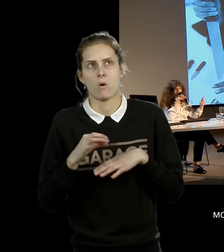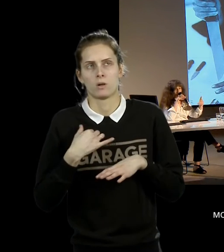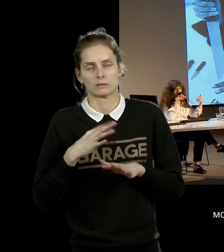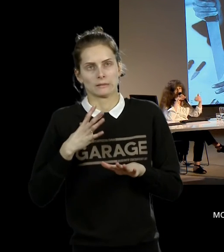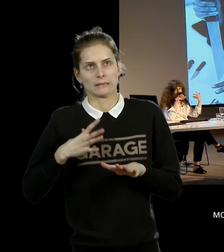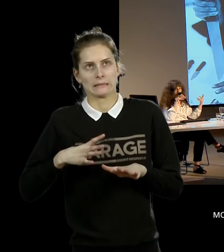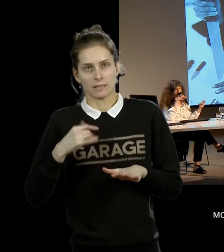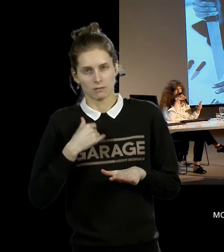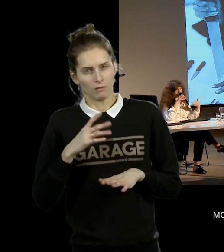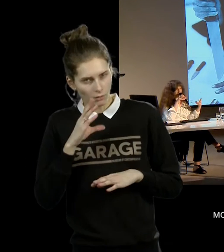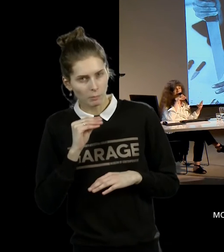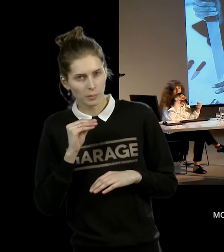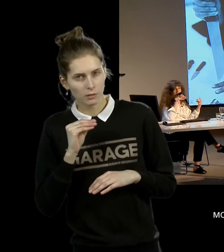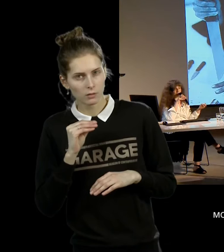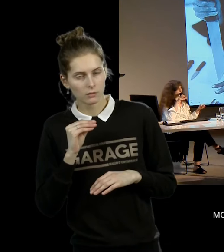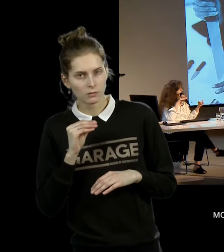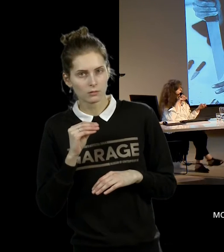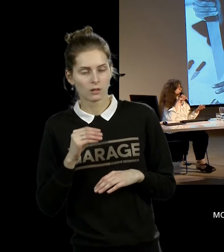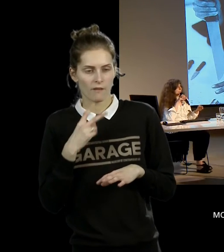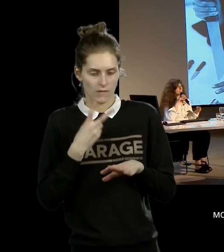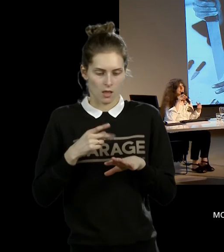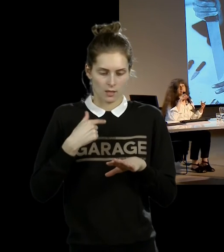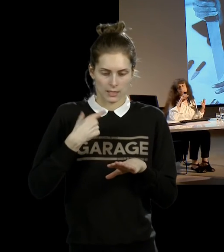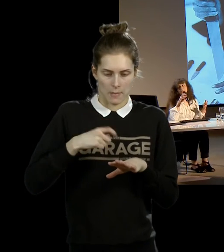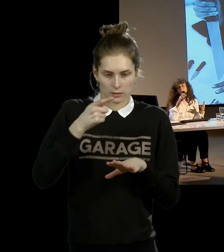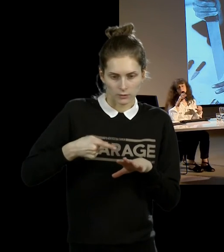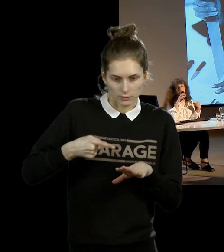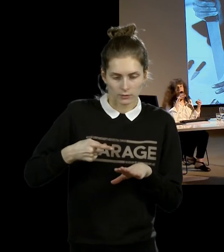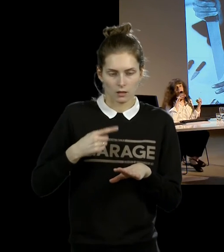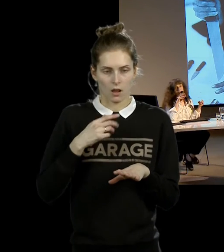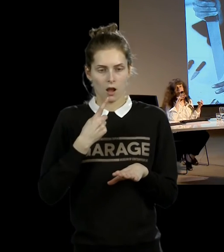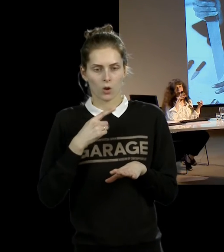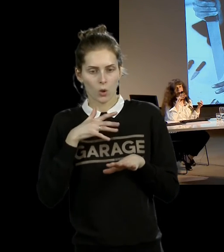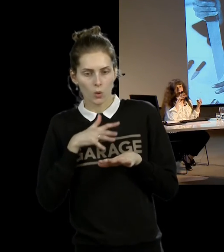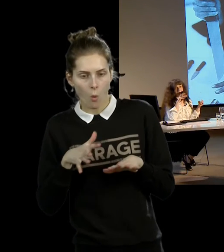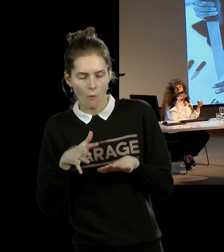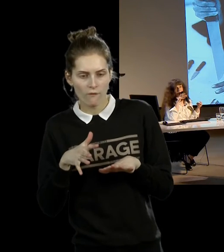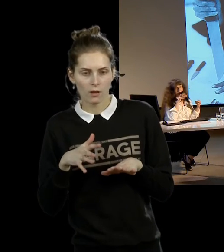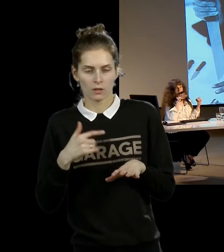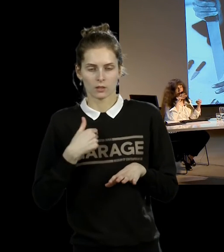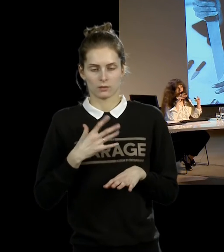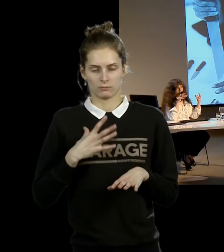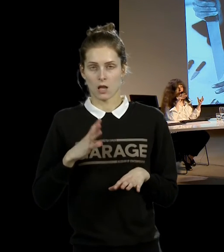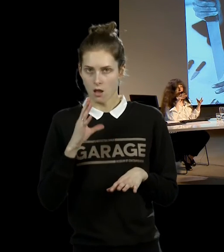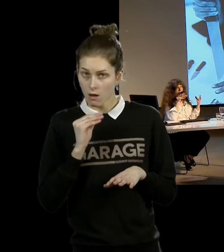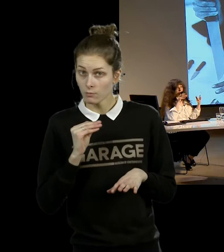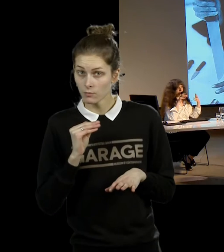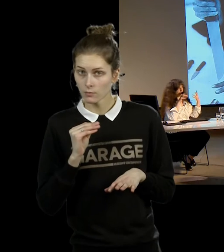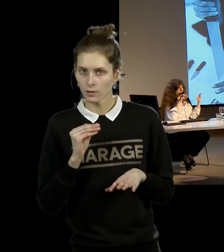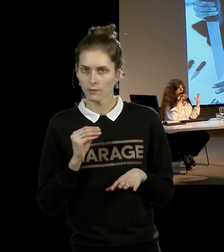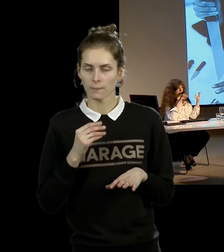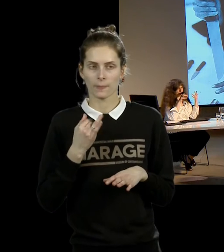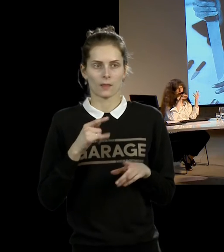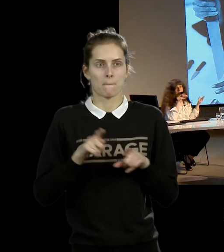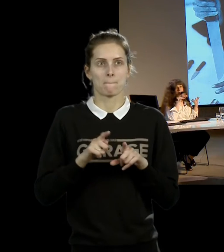кровь все-таки, когда я все-таки поранилась, и кровь все-таки пошла. И некая история, опять-таки, танца, ритма, что это человек, который